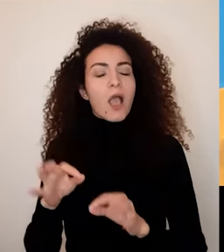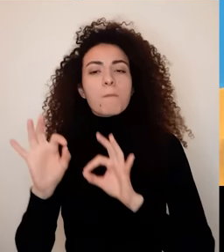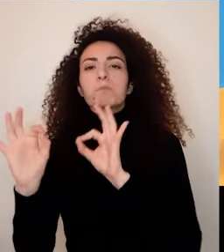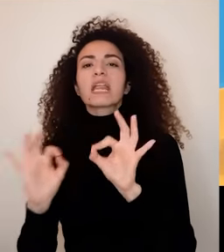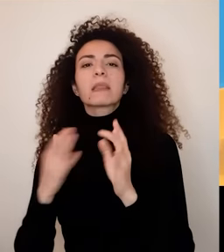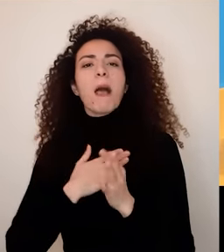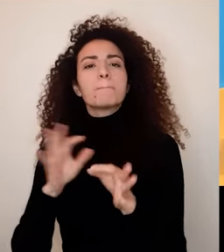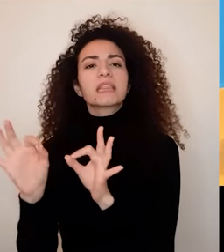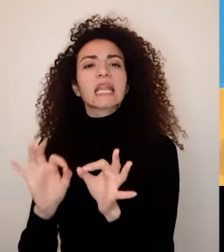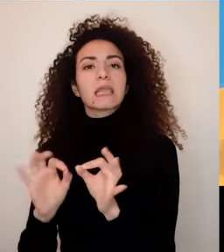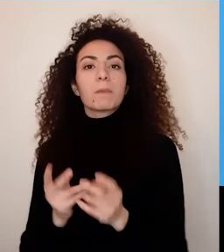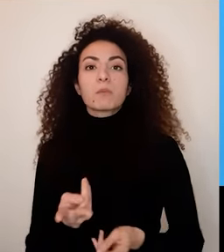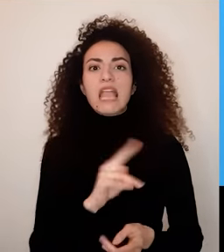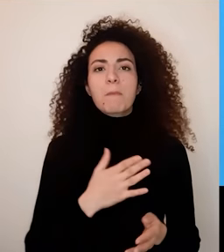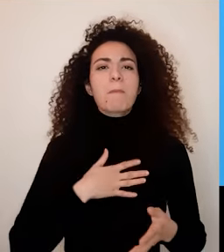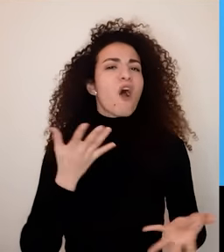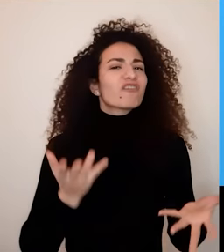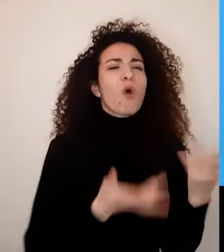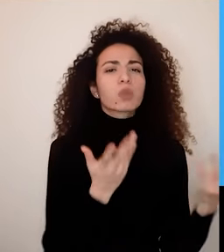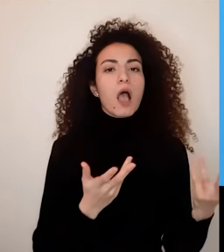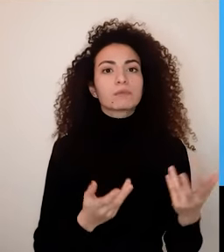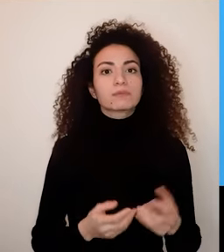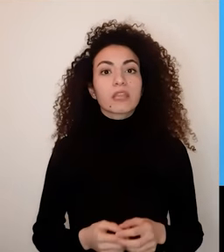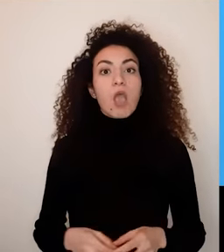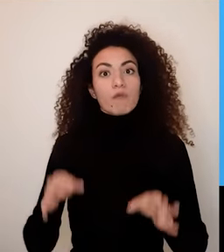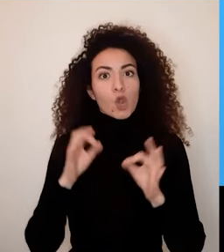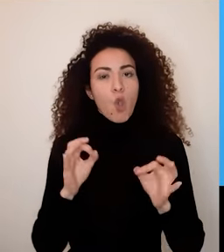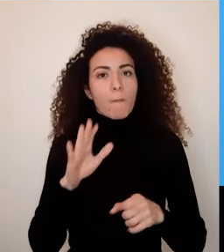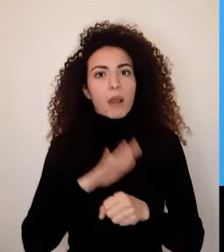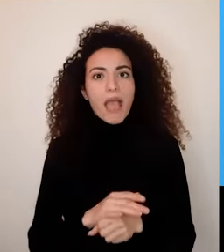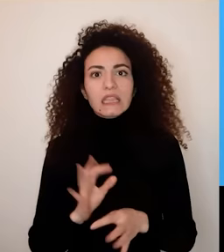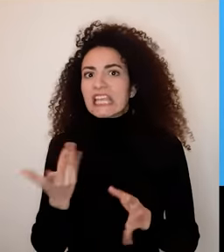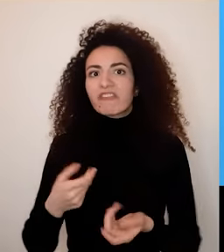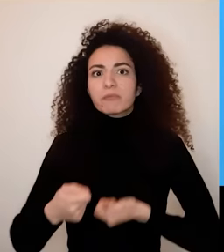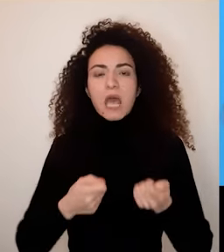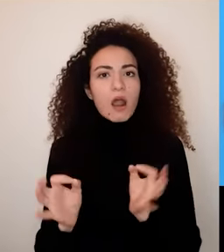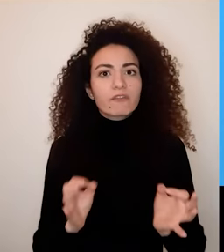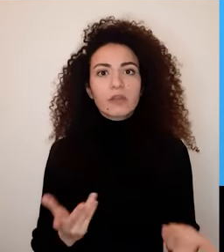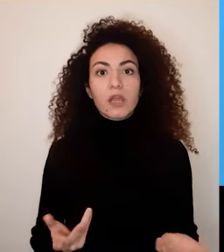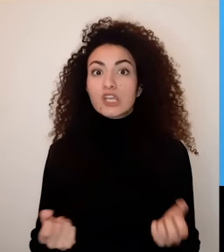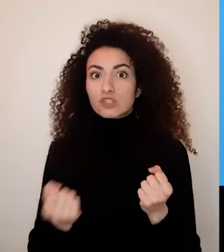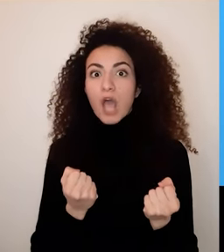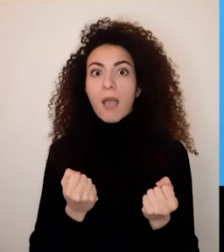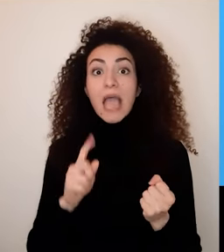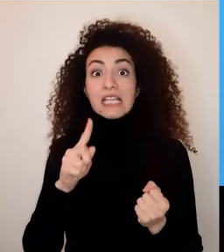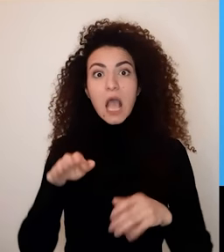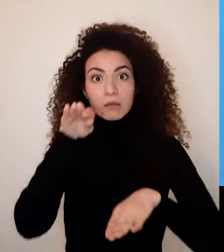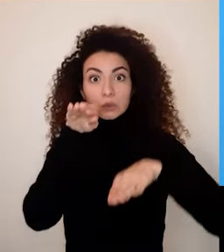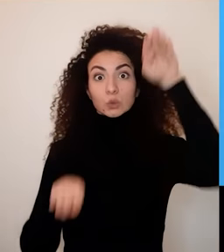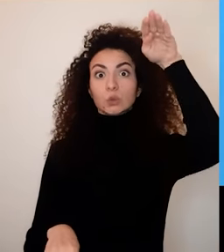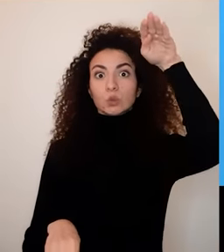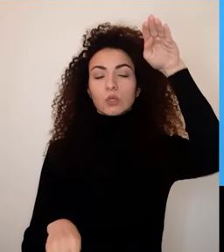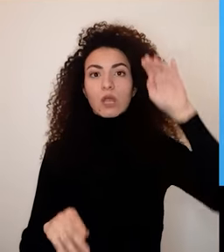جداً والآخر فوضوي جداً؟ هذا الأمر بيخلق مشاكل وتوتر على مستوى الحياة اليومية بإدارة المنزل والحياة